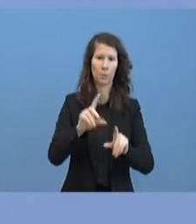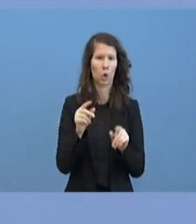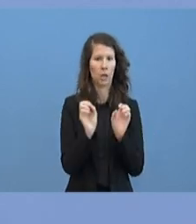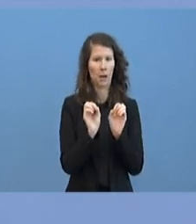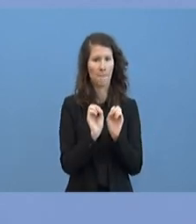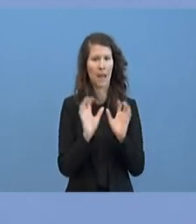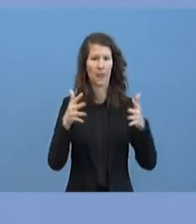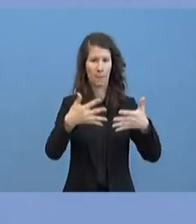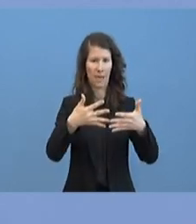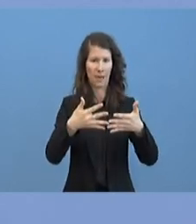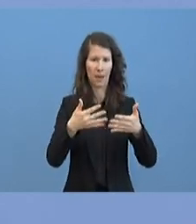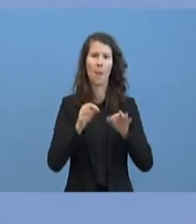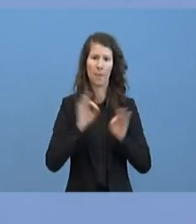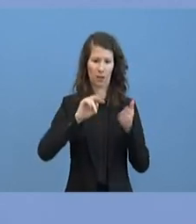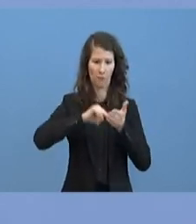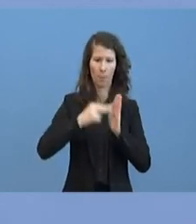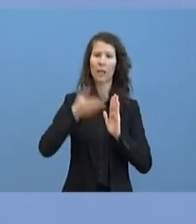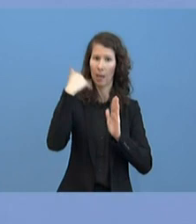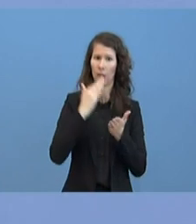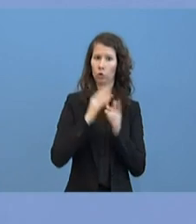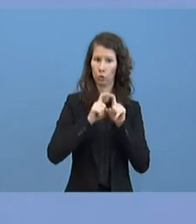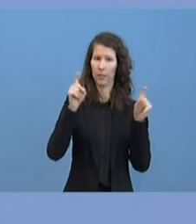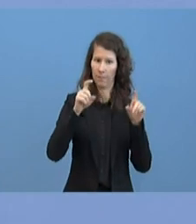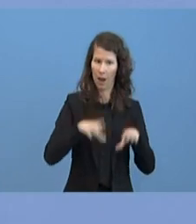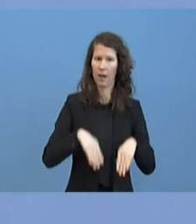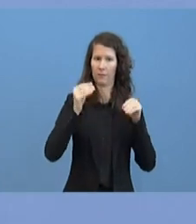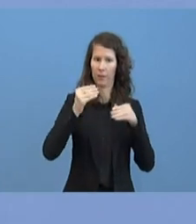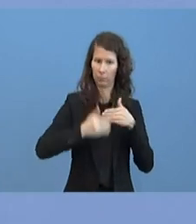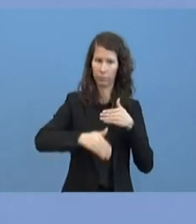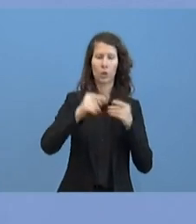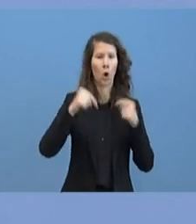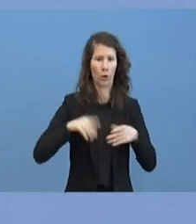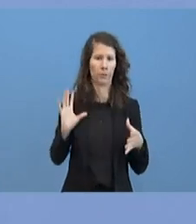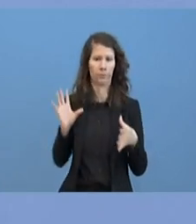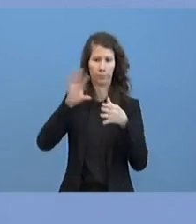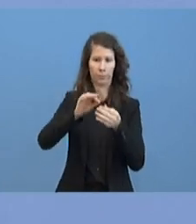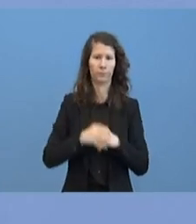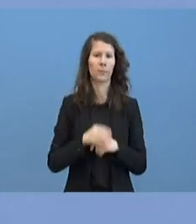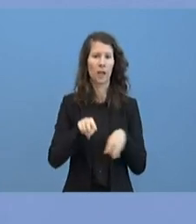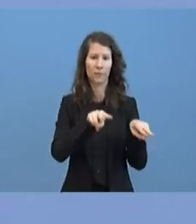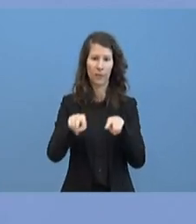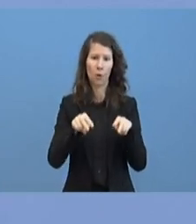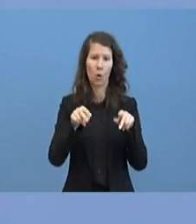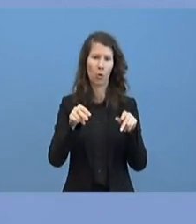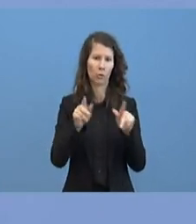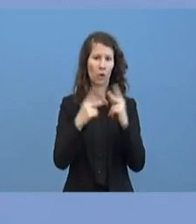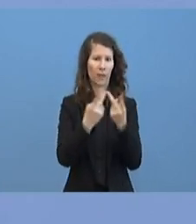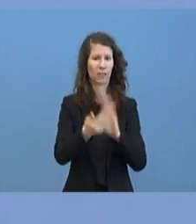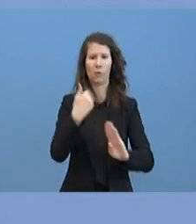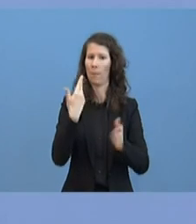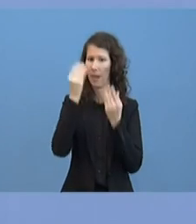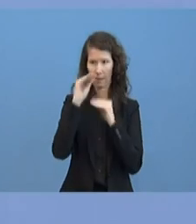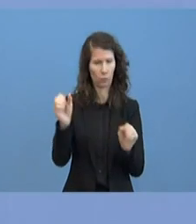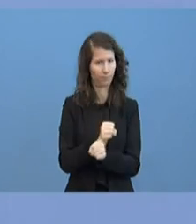jetzt aufsetzen. Mehr kann ich Ihnen heute vor dieser Videokonferenz noch nicht sagen. Die zweite Frage, wenn ich